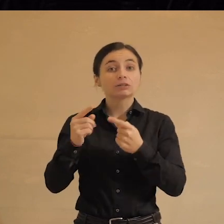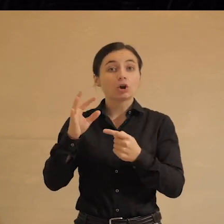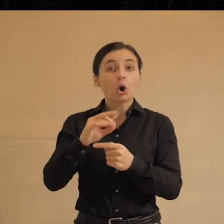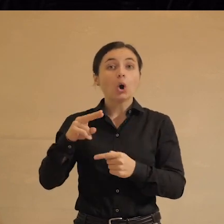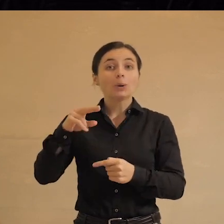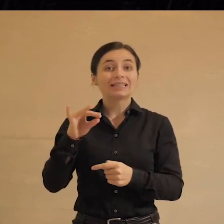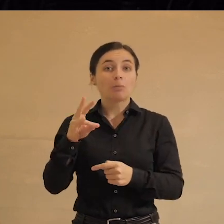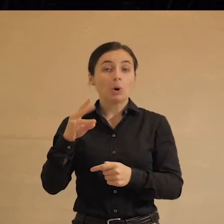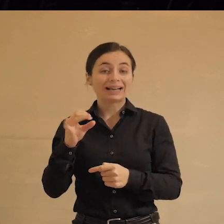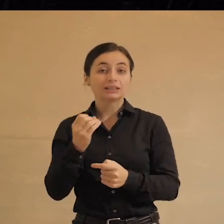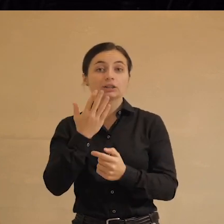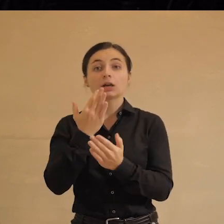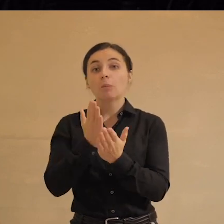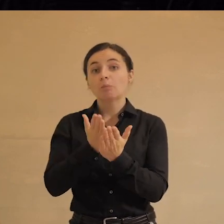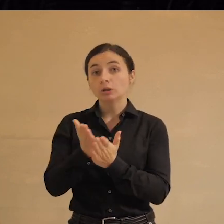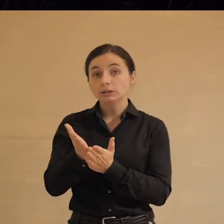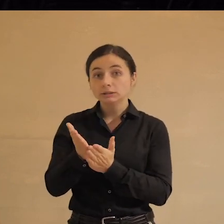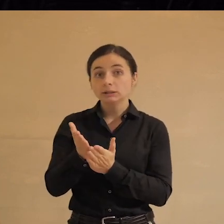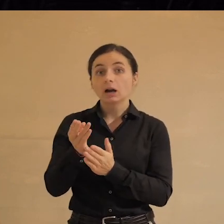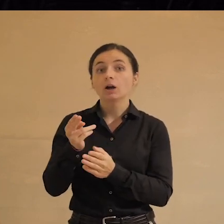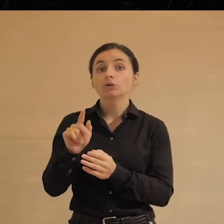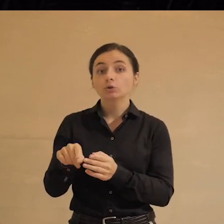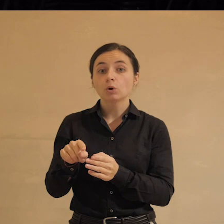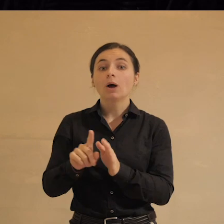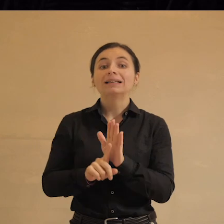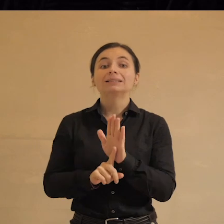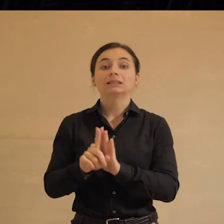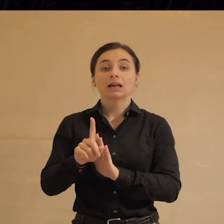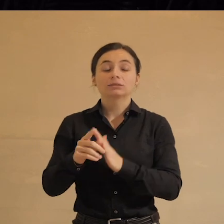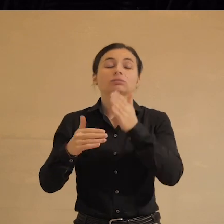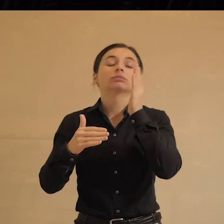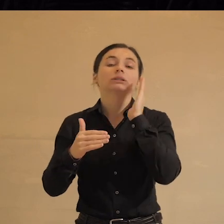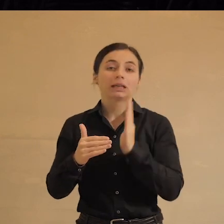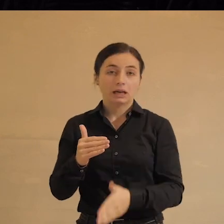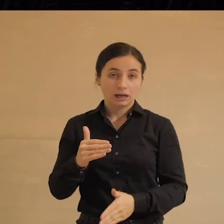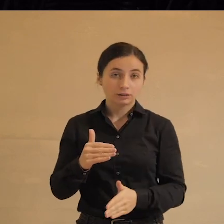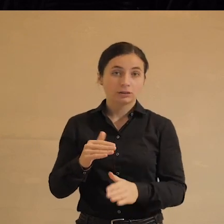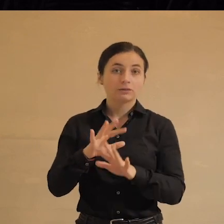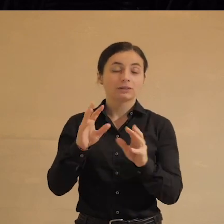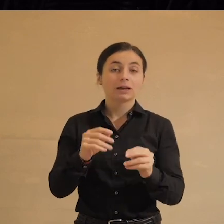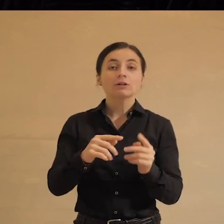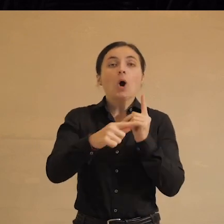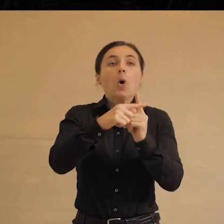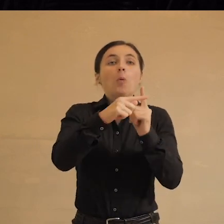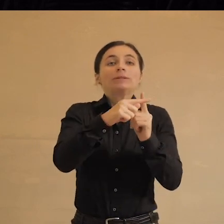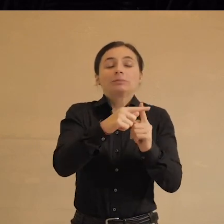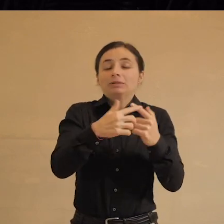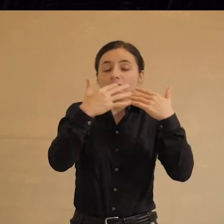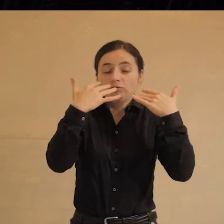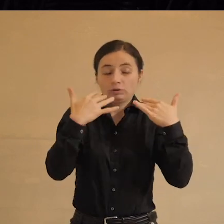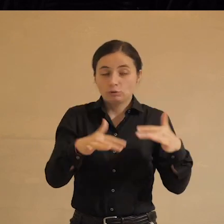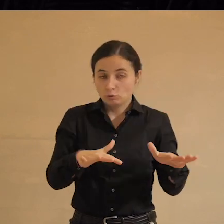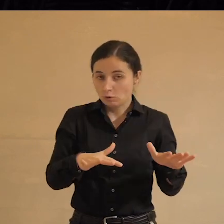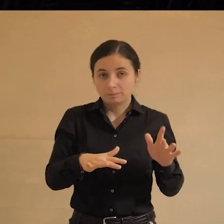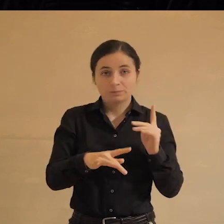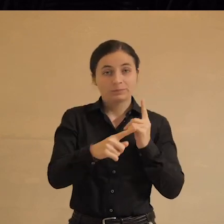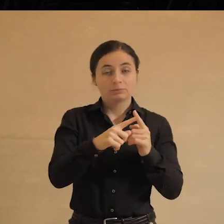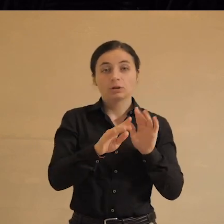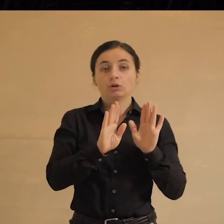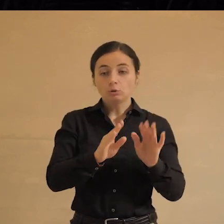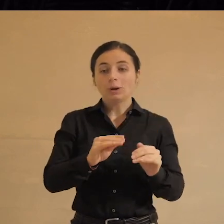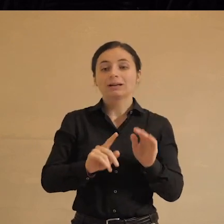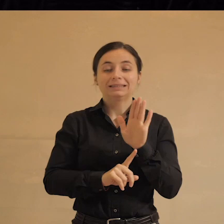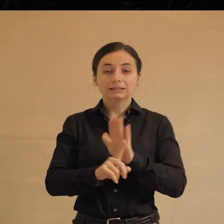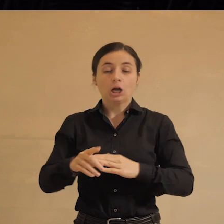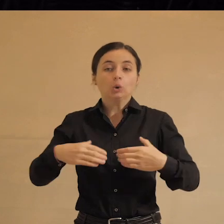демографической политике, то сразу заканчивается всякий технооптимизм или вообще любой оптимизм, и начинается